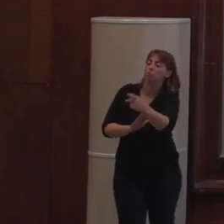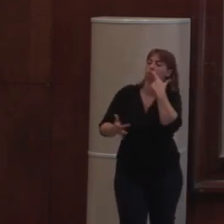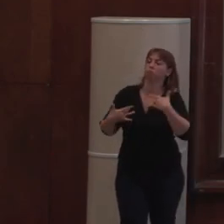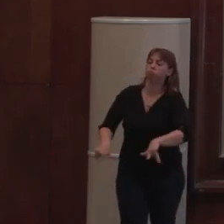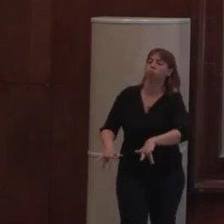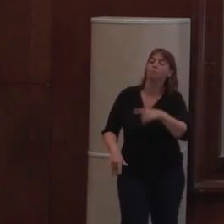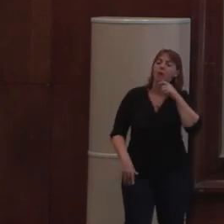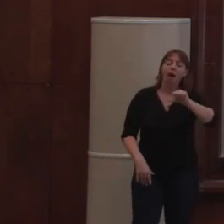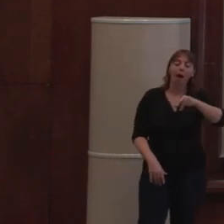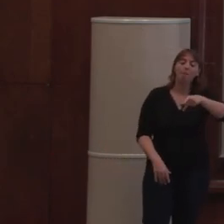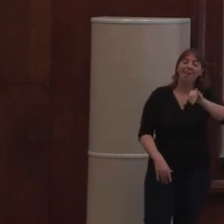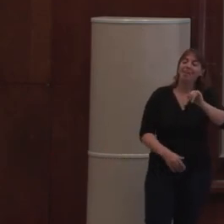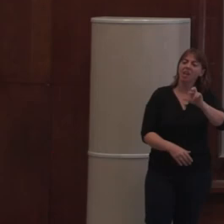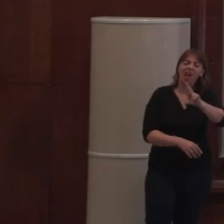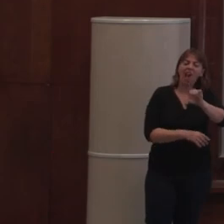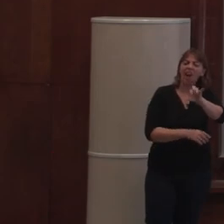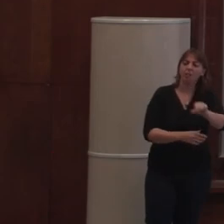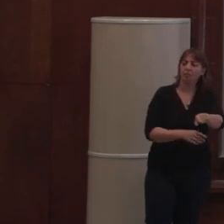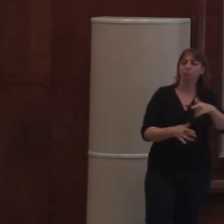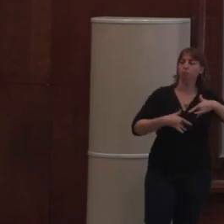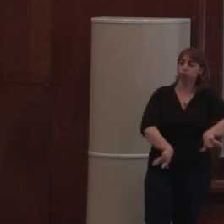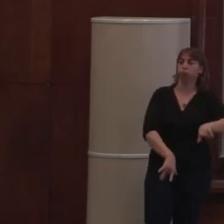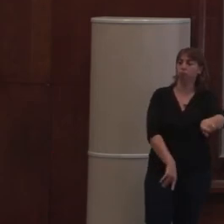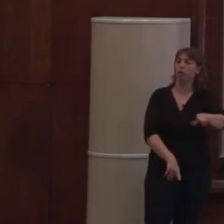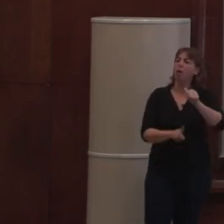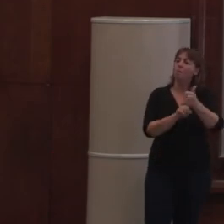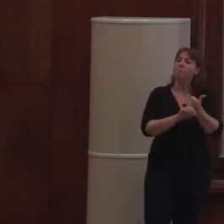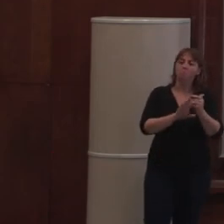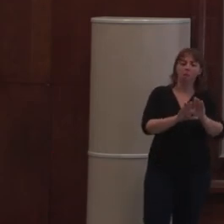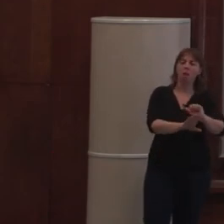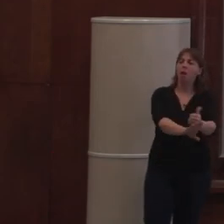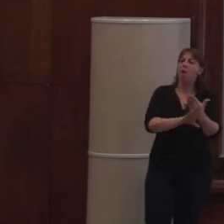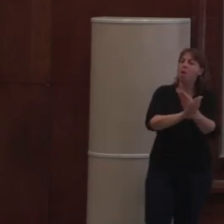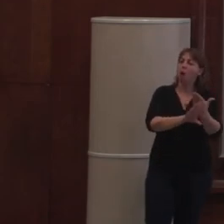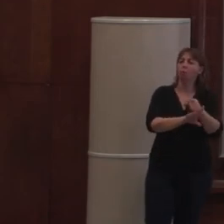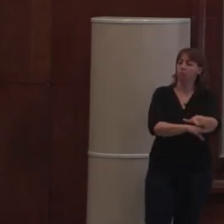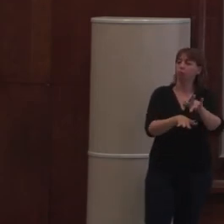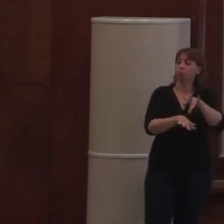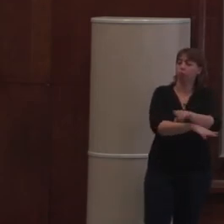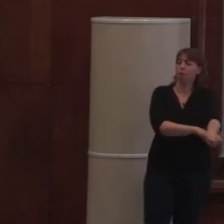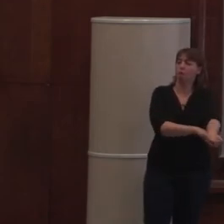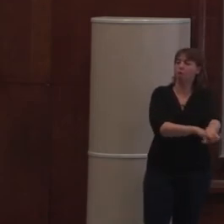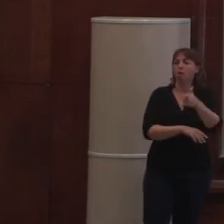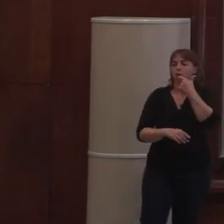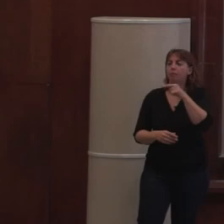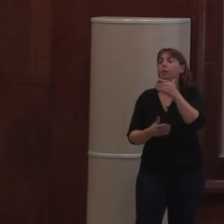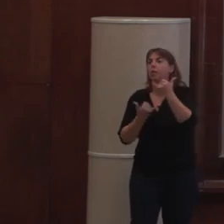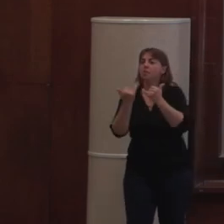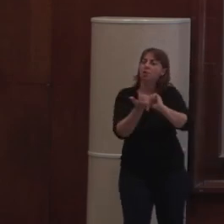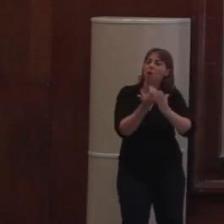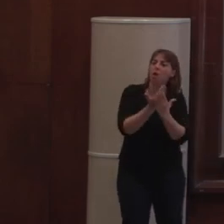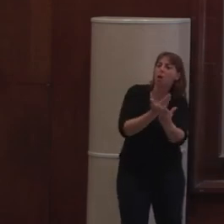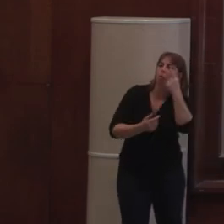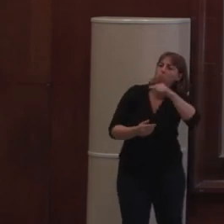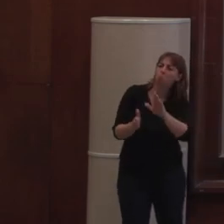l'API-REST qui va faire le boulot. Surtout que l'API-REST, elle ne fait pas le layout de toute manière. Donc, on ne pas commencer à refaire du layout en back-end uniquement pour que